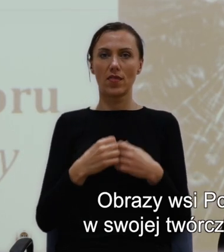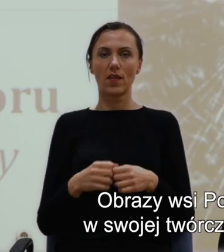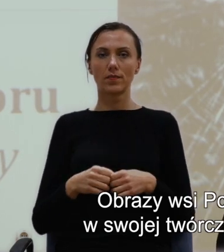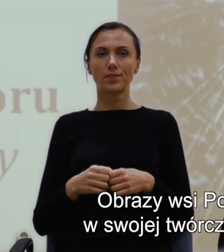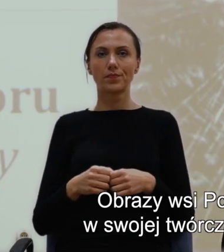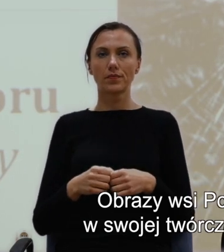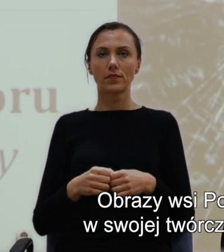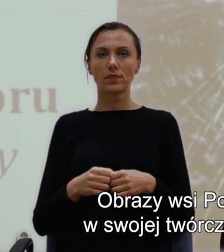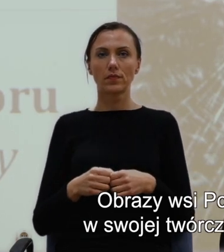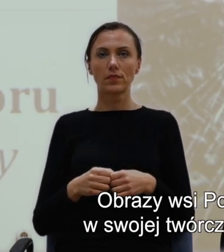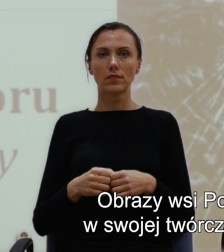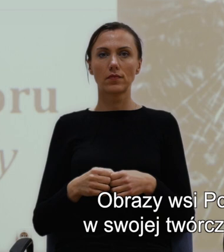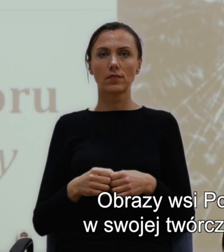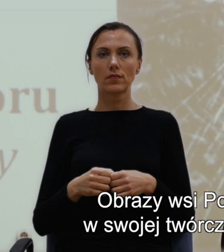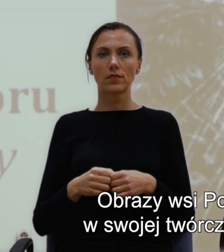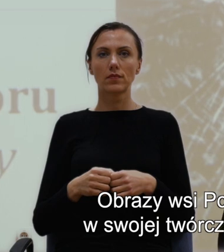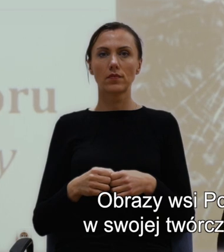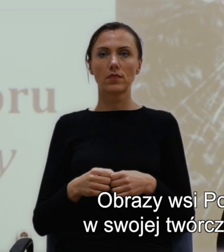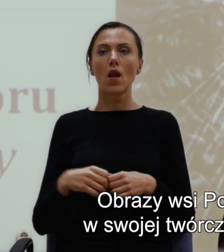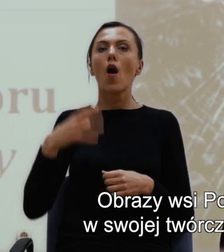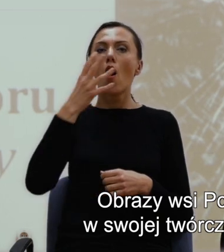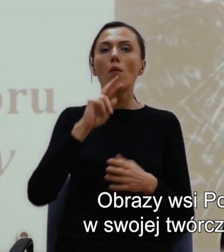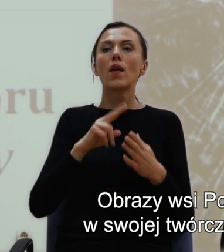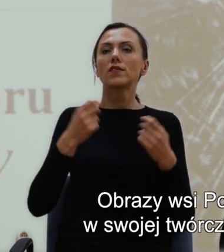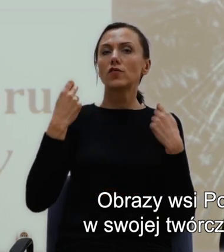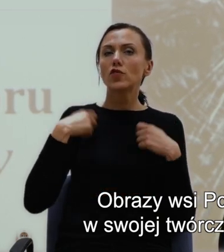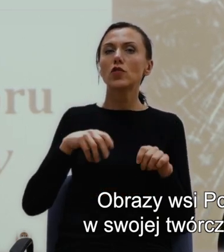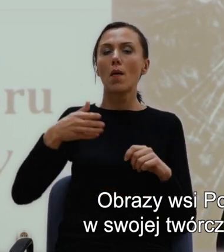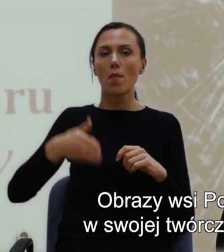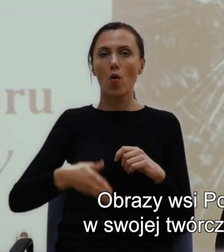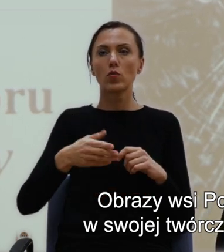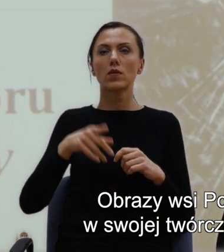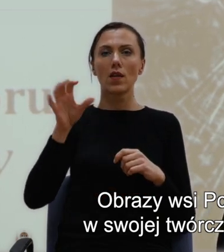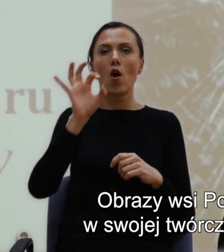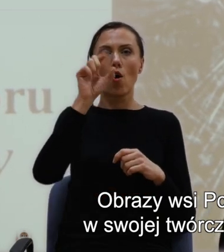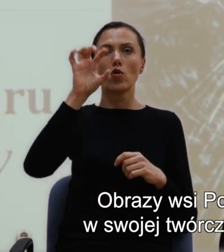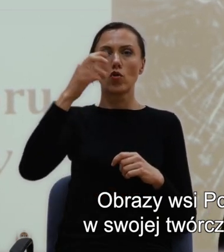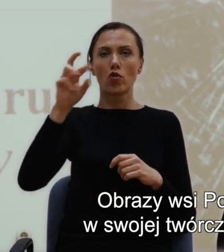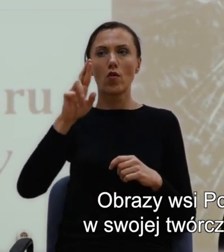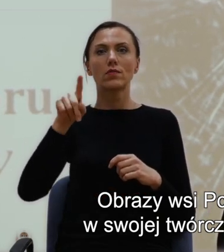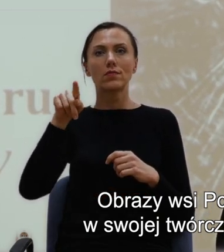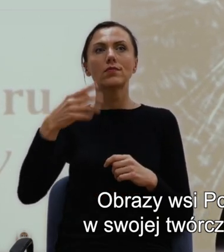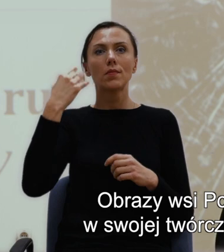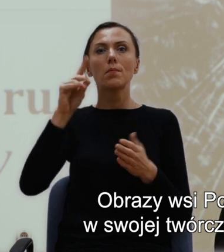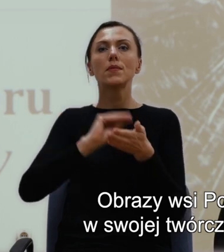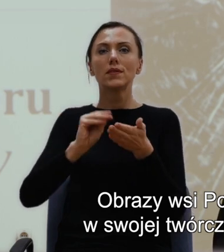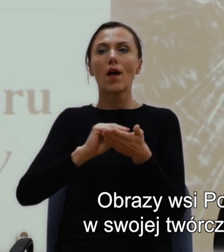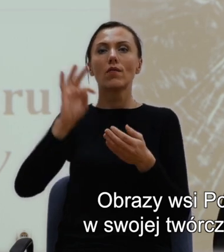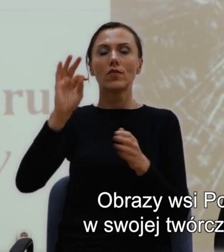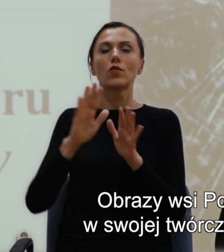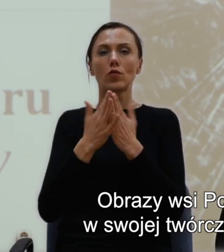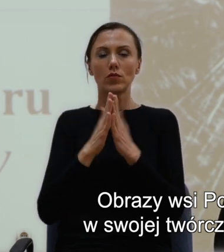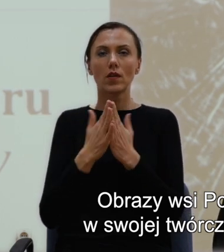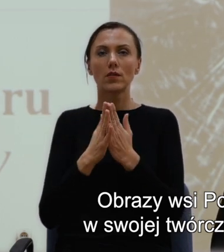Obrazy wsi południa, które Flannery O'Connor budowała w swojej twórczości są